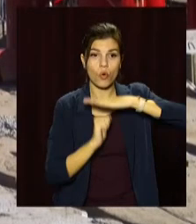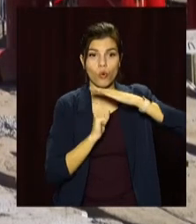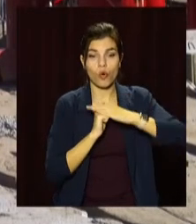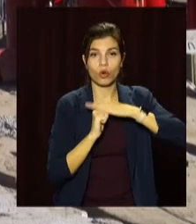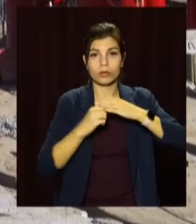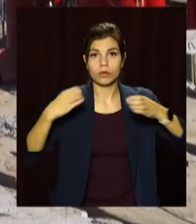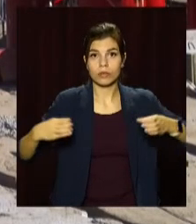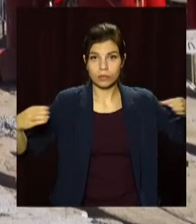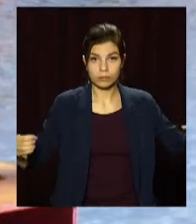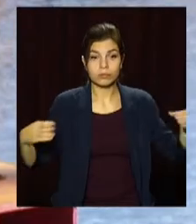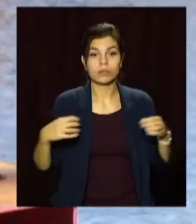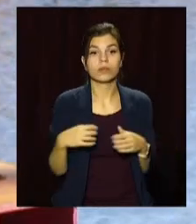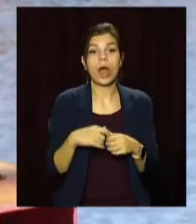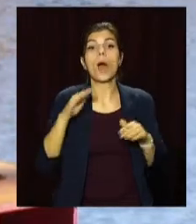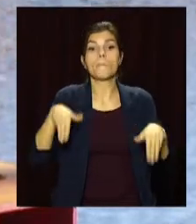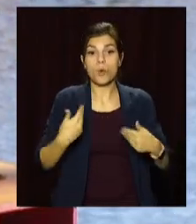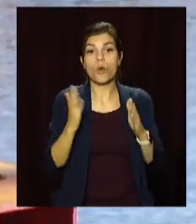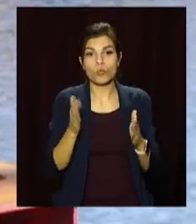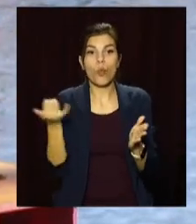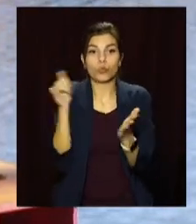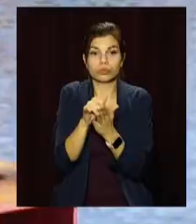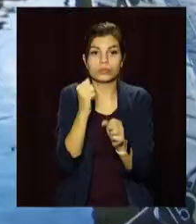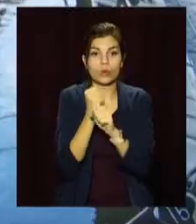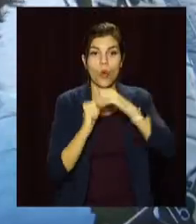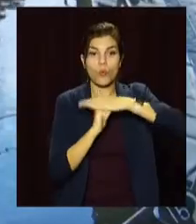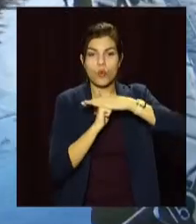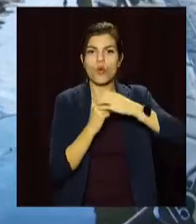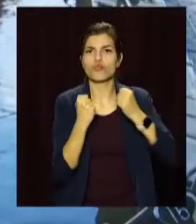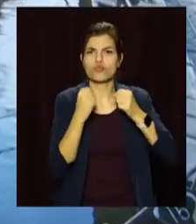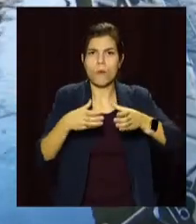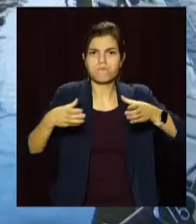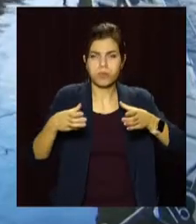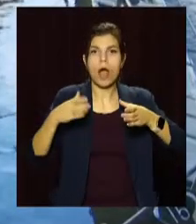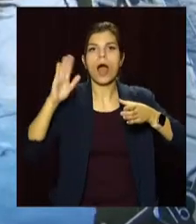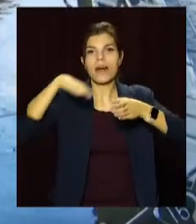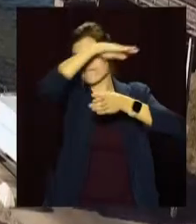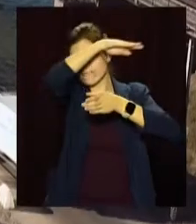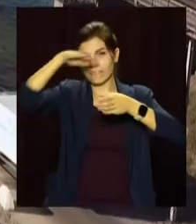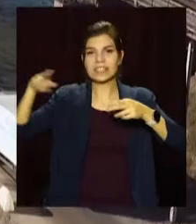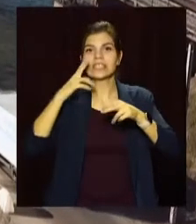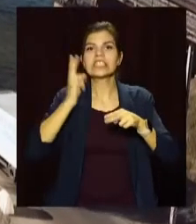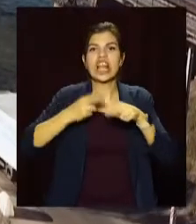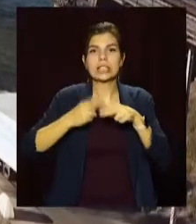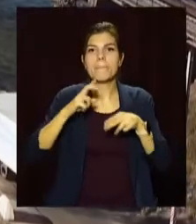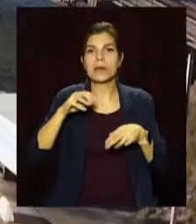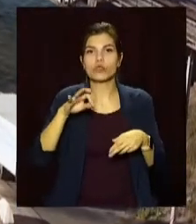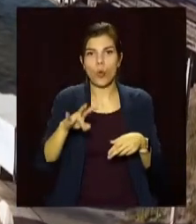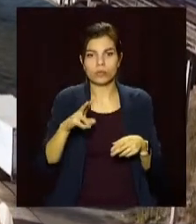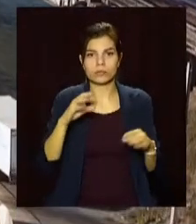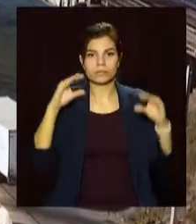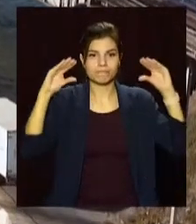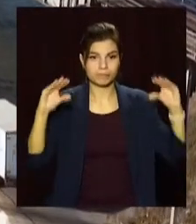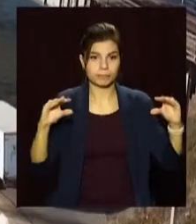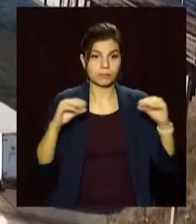основи, і потім будуть встановлені опори, і зверху вже буде залізно-бетонна конструкція встановлюється.